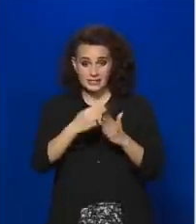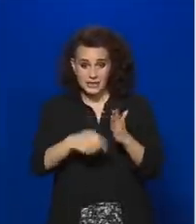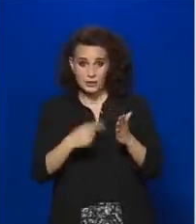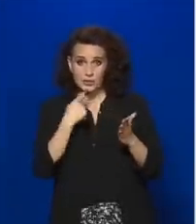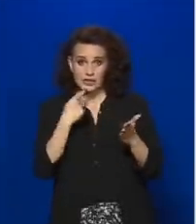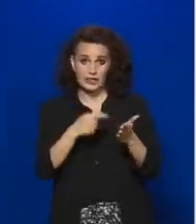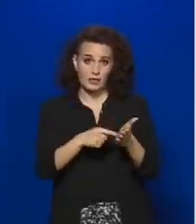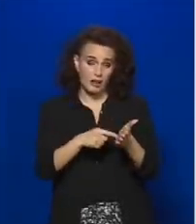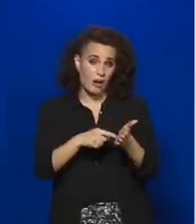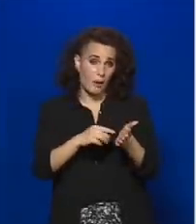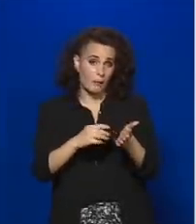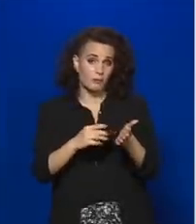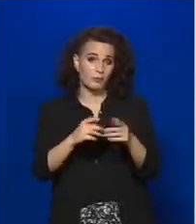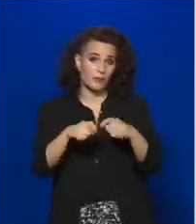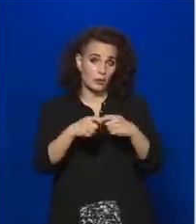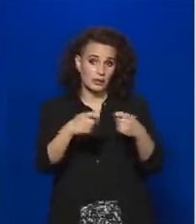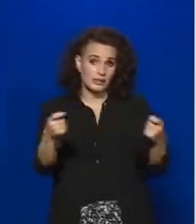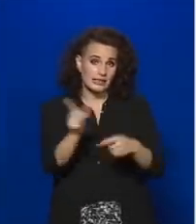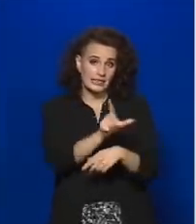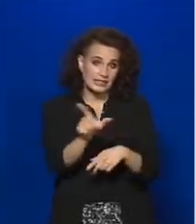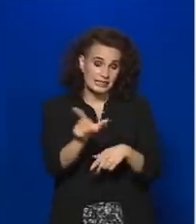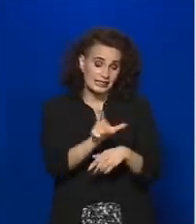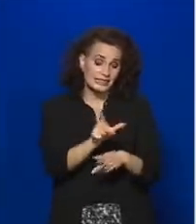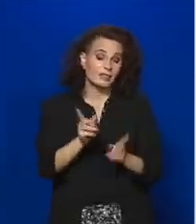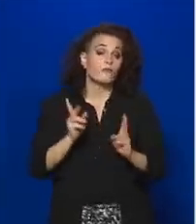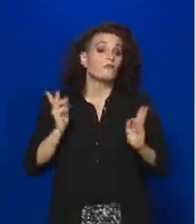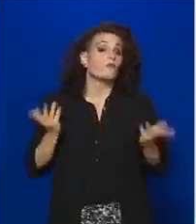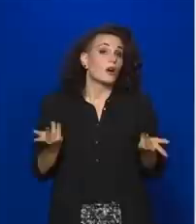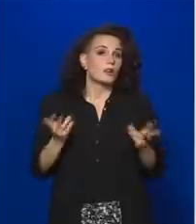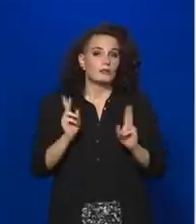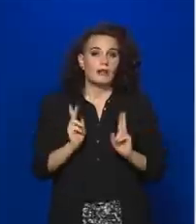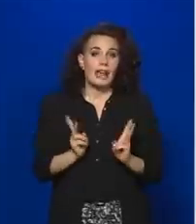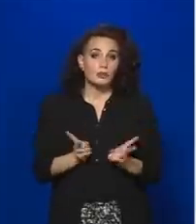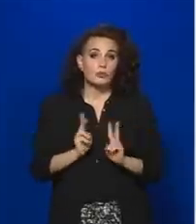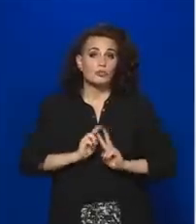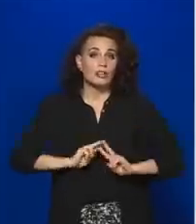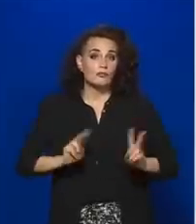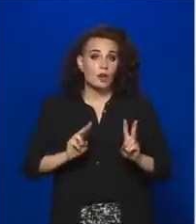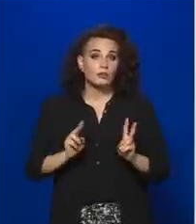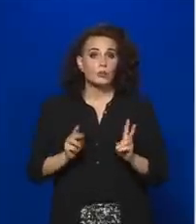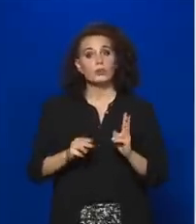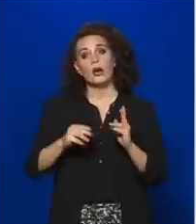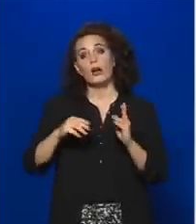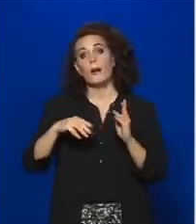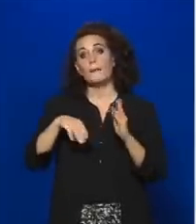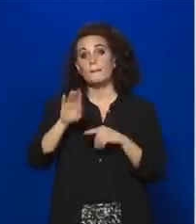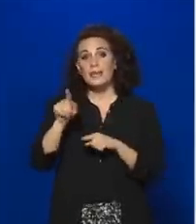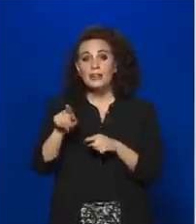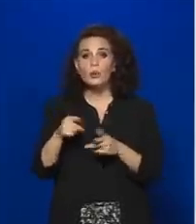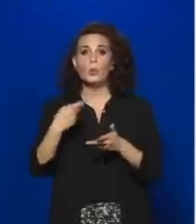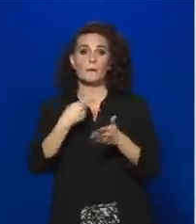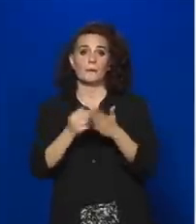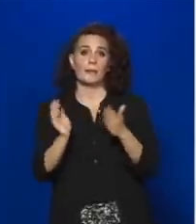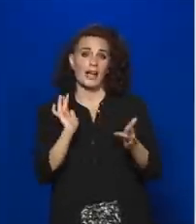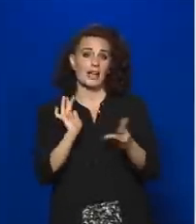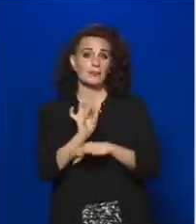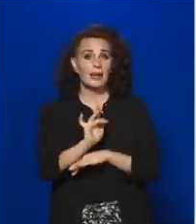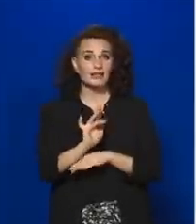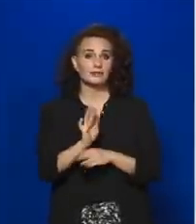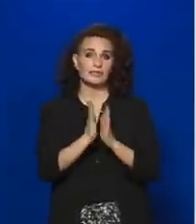rögzítettektől, sőt arra is lehetőség van, hogy a bérlő perben érvényesítsen ilyen igényt. Tehát én